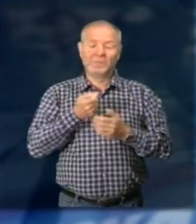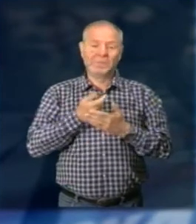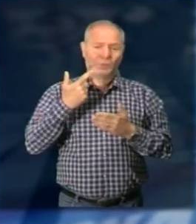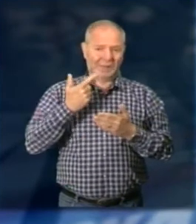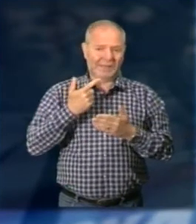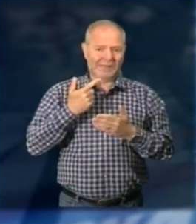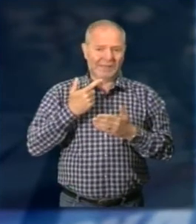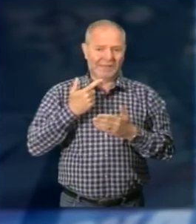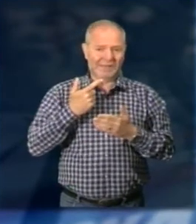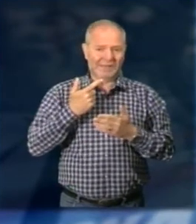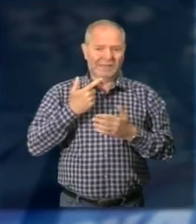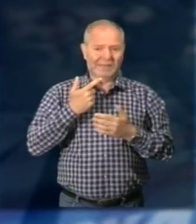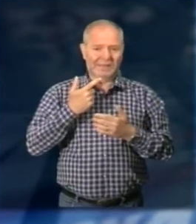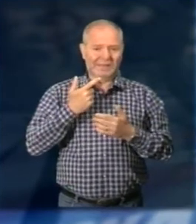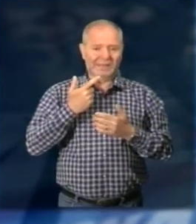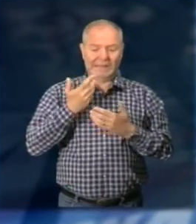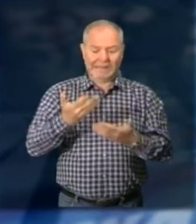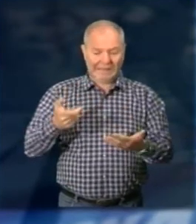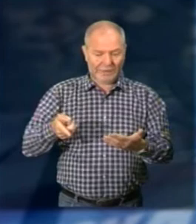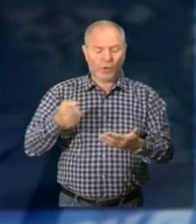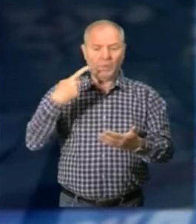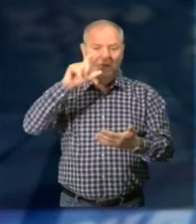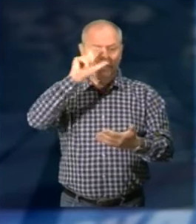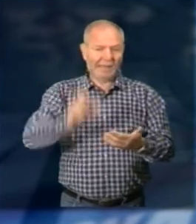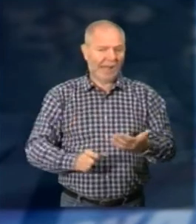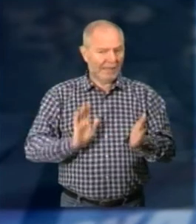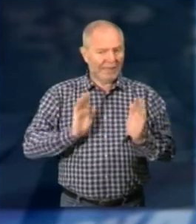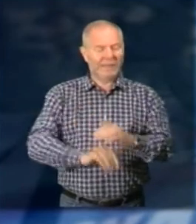promozione non solo del territorio stesso ma dell'Italia tutta